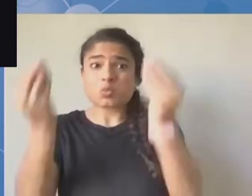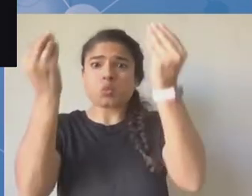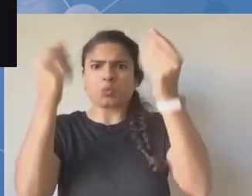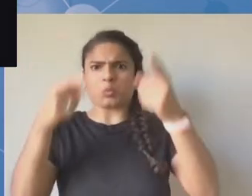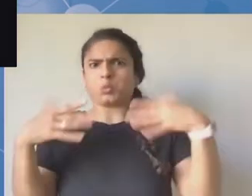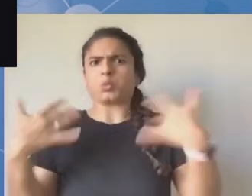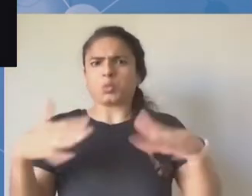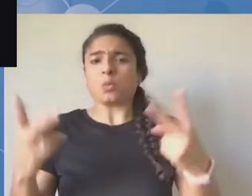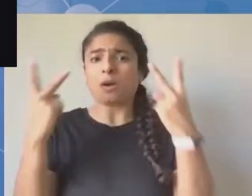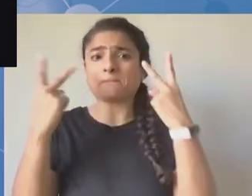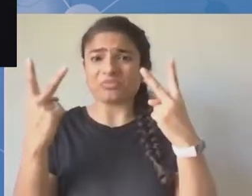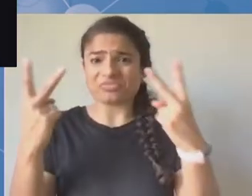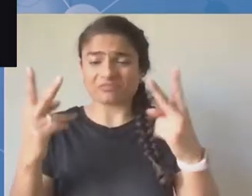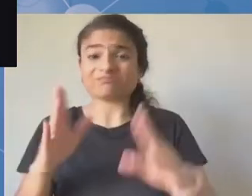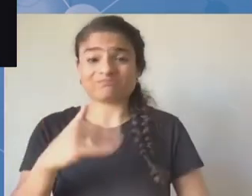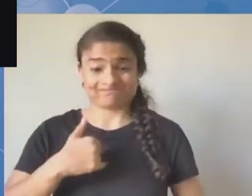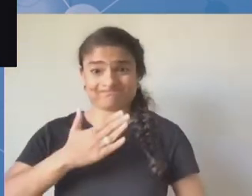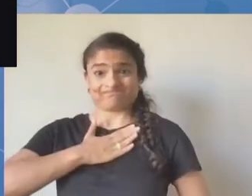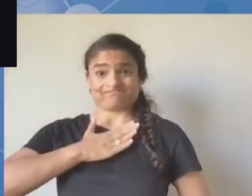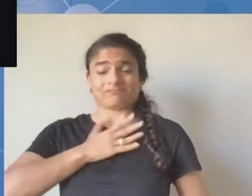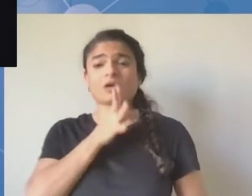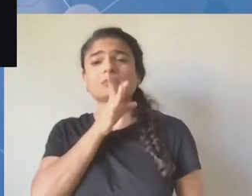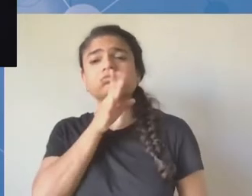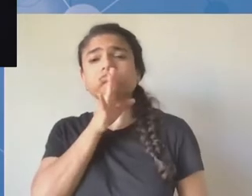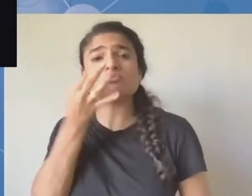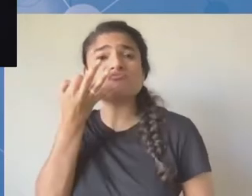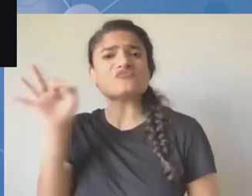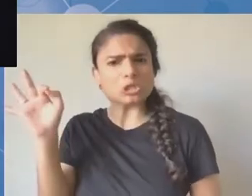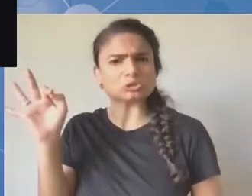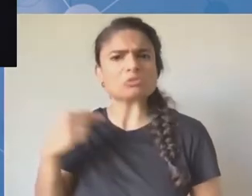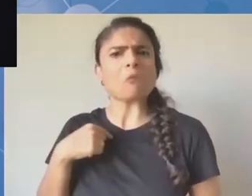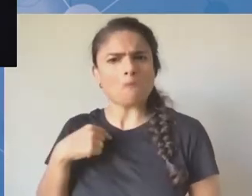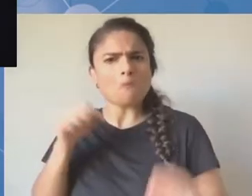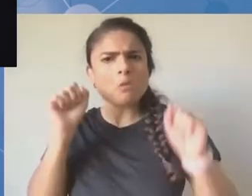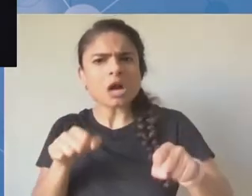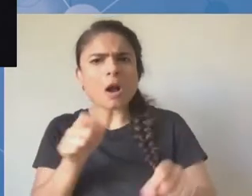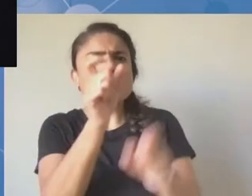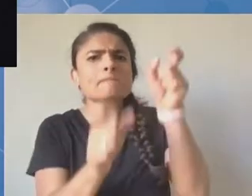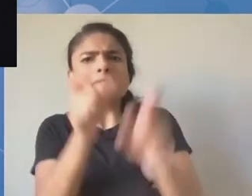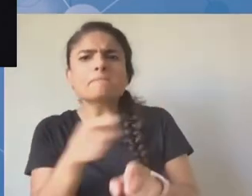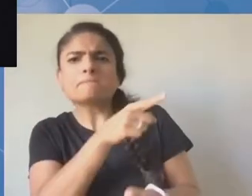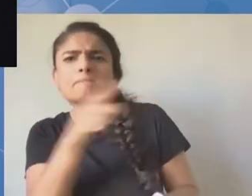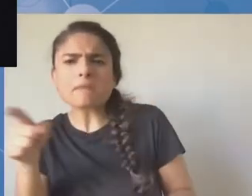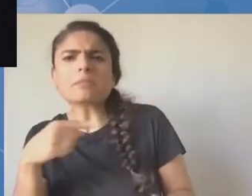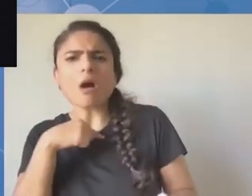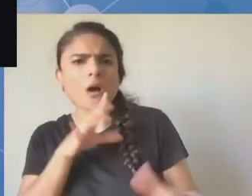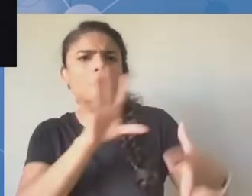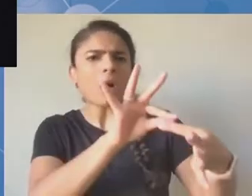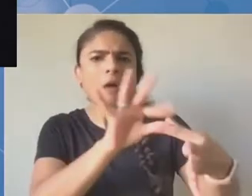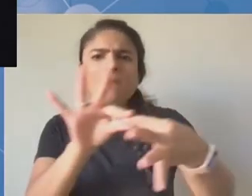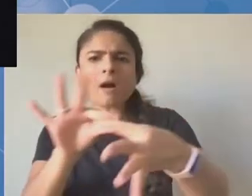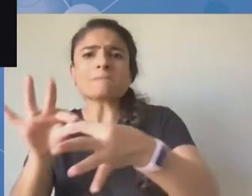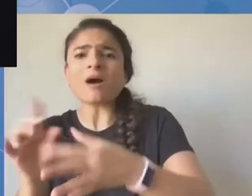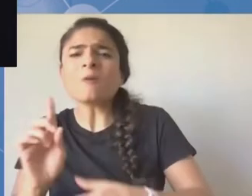zatem dzięki temu mogłam się skontaktować i porozmawiać z osobami z Burkina Faso, które nie mogły do nas przyjechać i mogłam